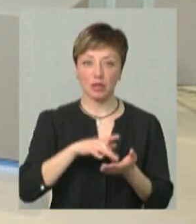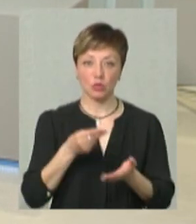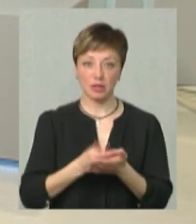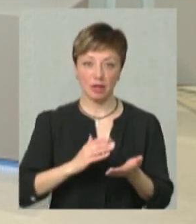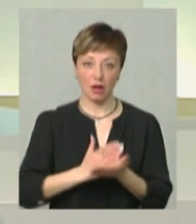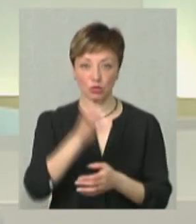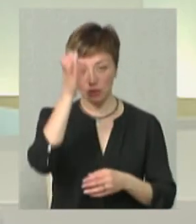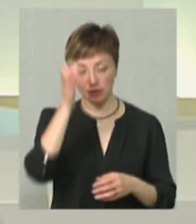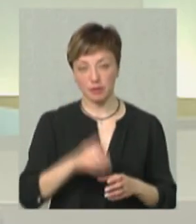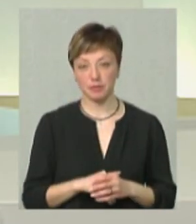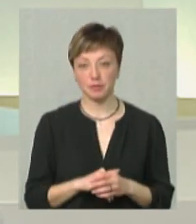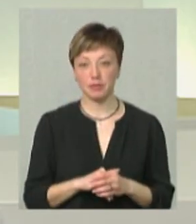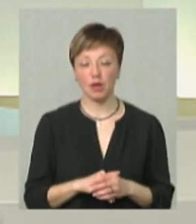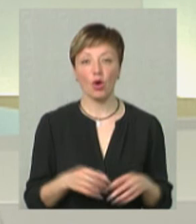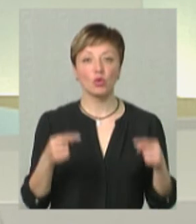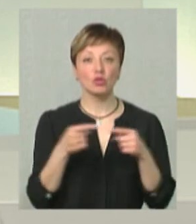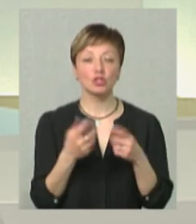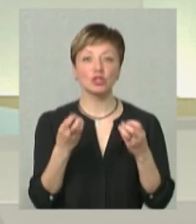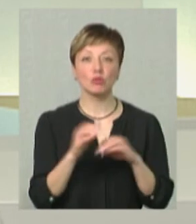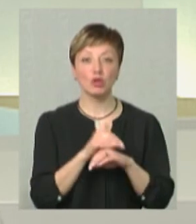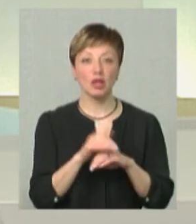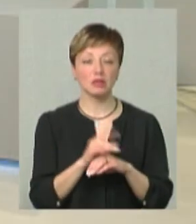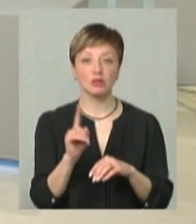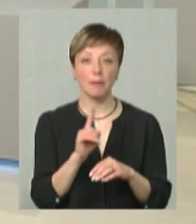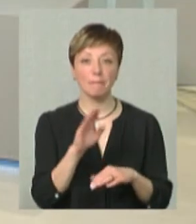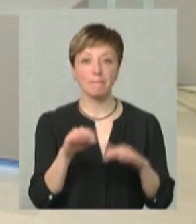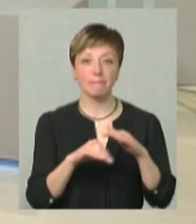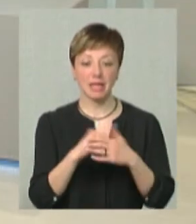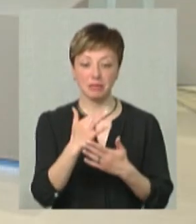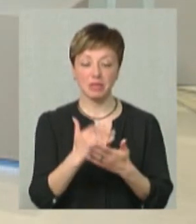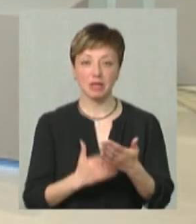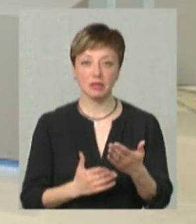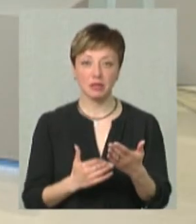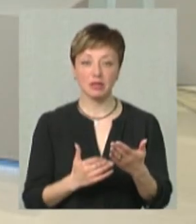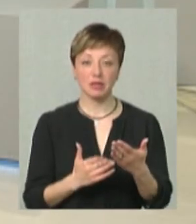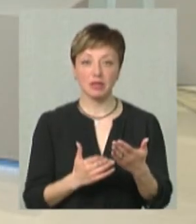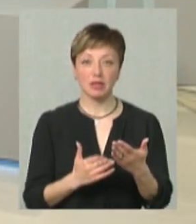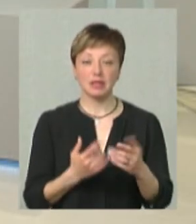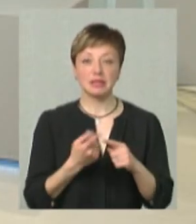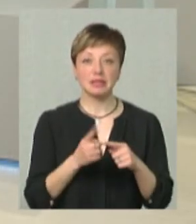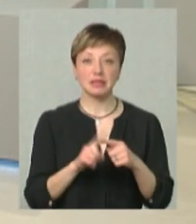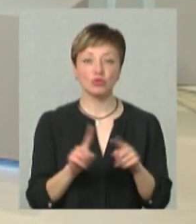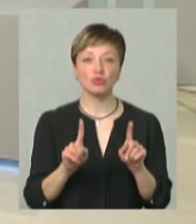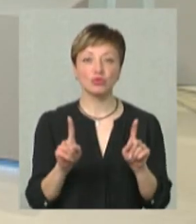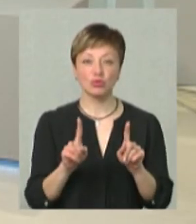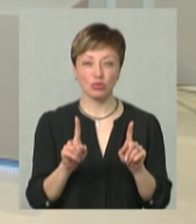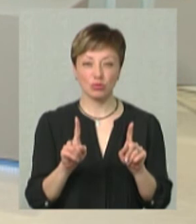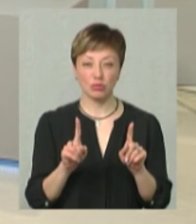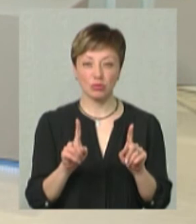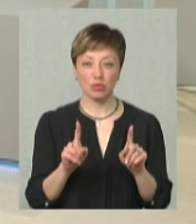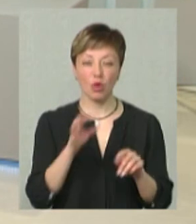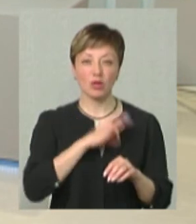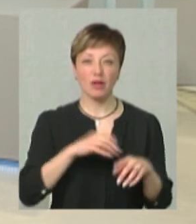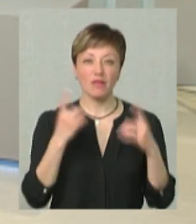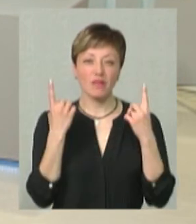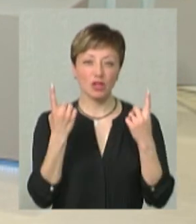оцінювання якості освіти. Уточніть ще, будь ласка, що мається на увазі під кон'юктурними спеціальностями? Кон'юктурні спеціальності – це ті, які користуються